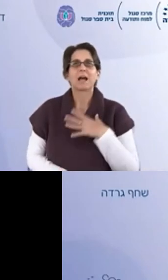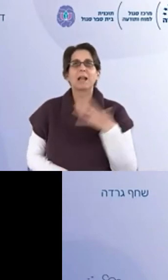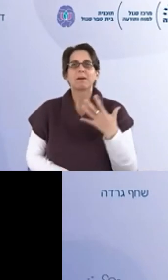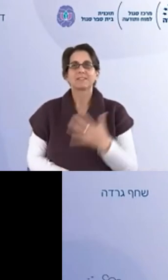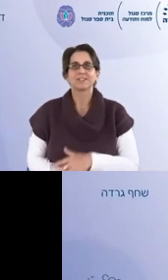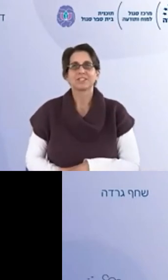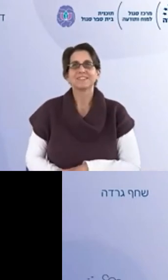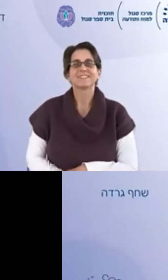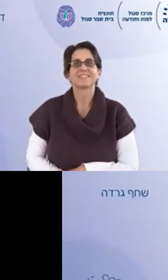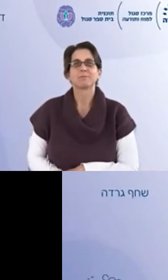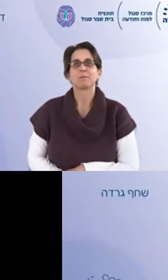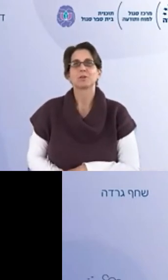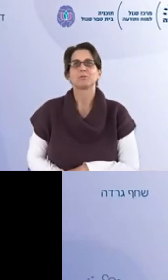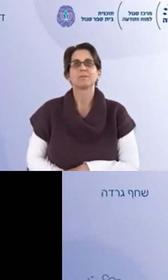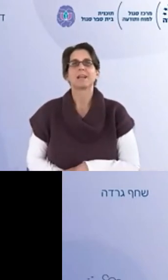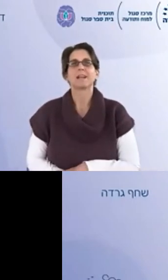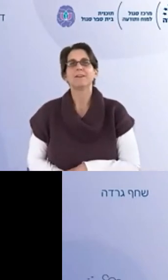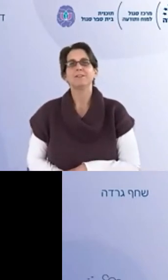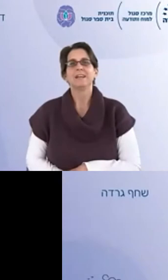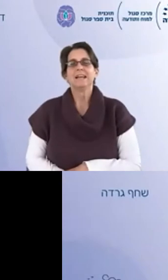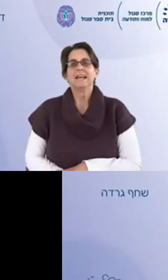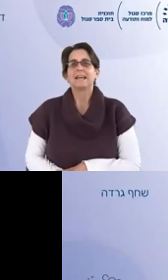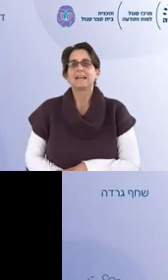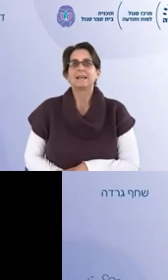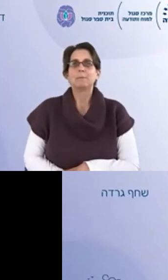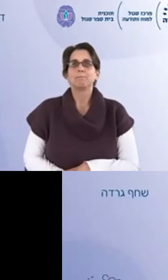ככה תודה על המבט האישי זה ממש לא מובן מאליו